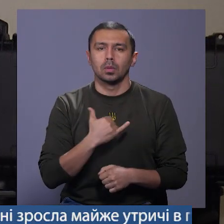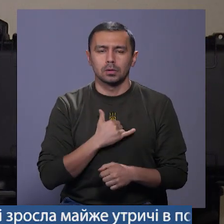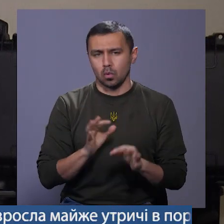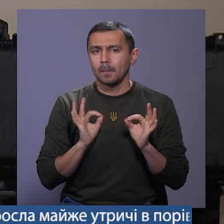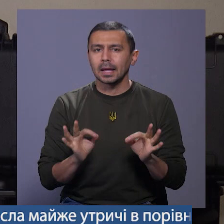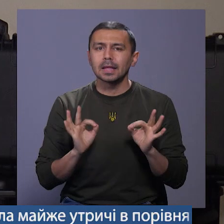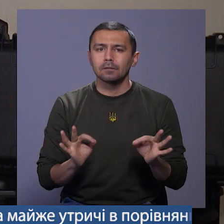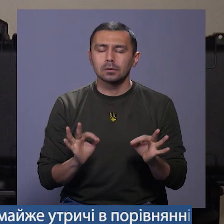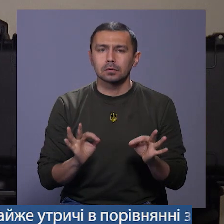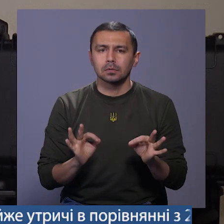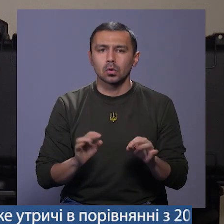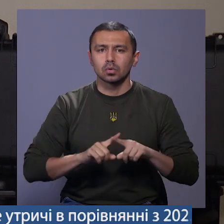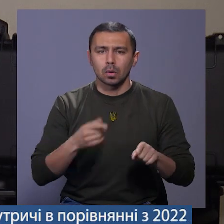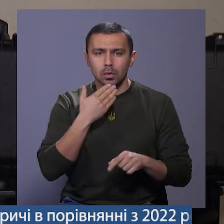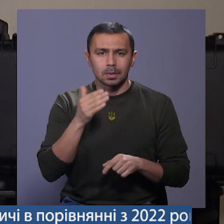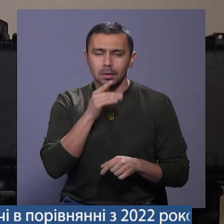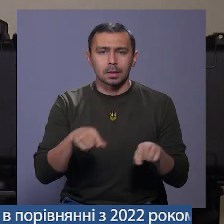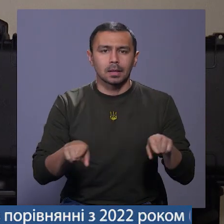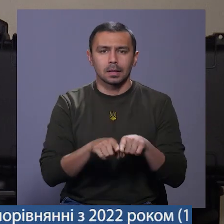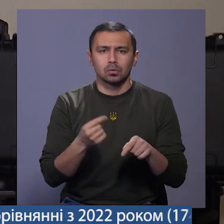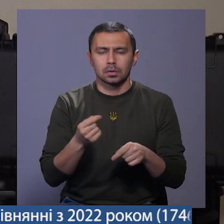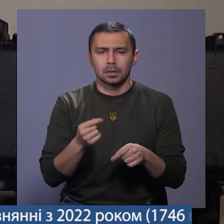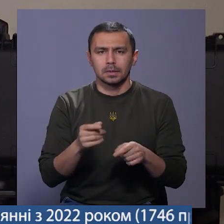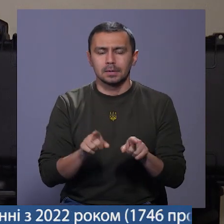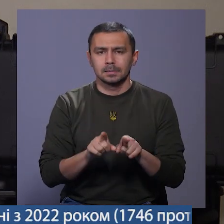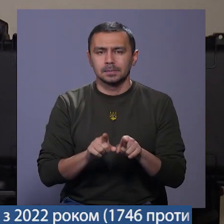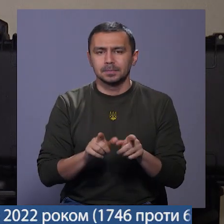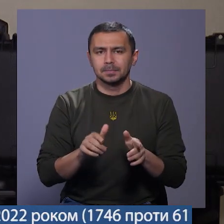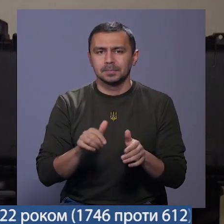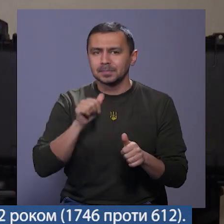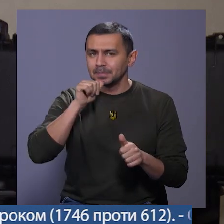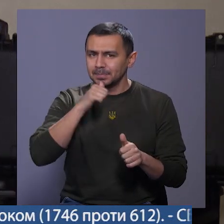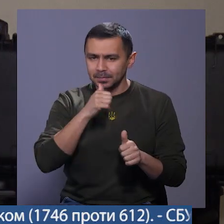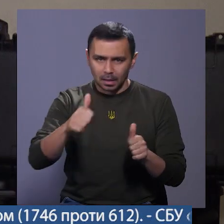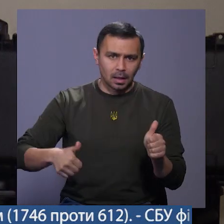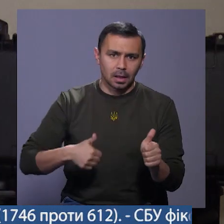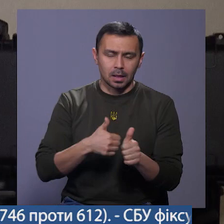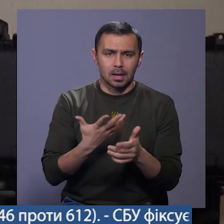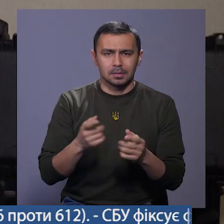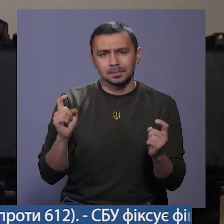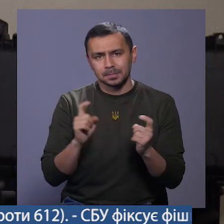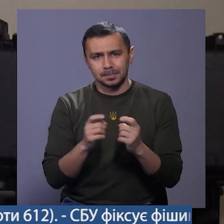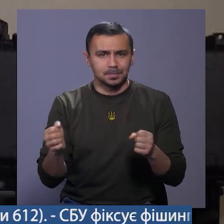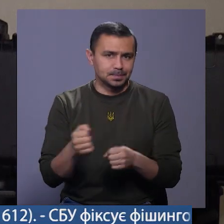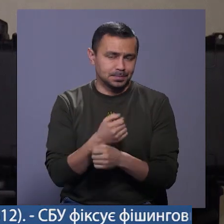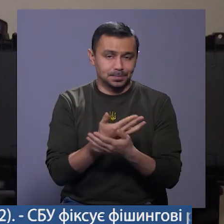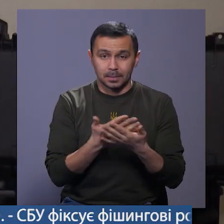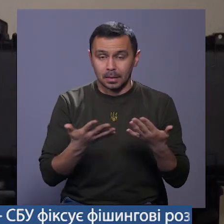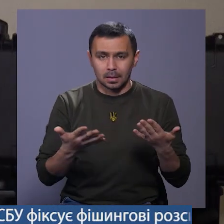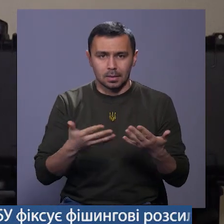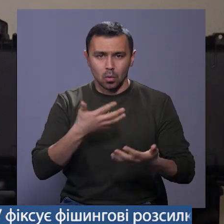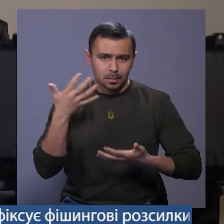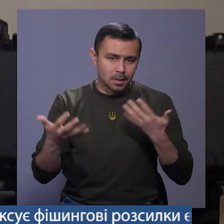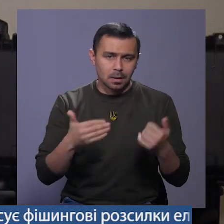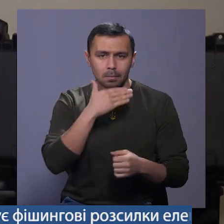'єктивно, особливо останнім часом, такий трохи напівгнилуватий тил, постійні якісь взаємопоєдання, розбірки, купа